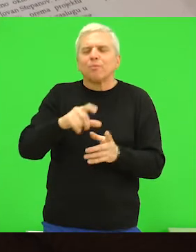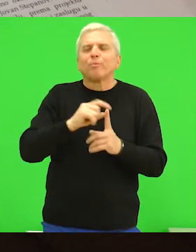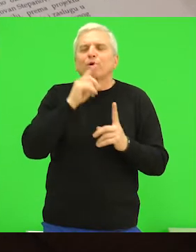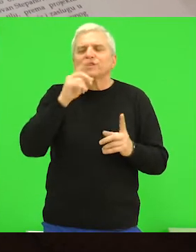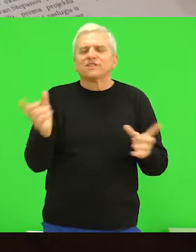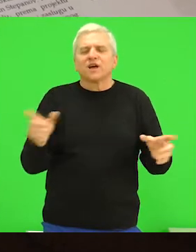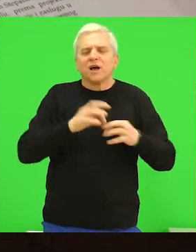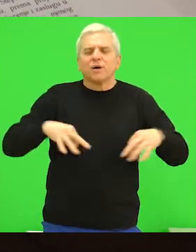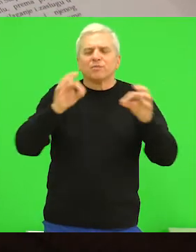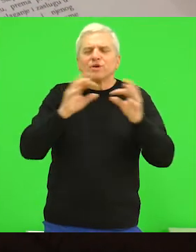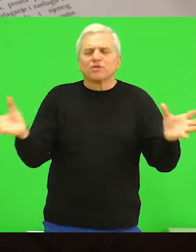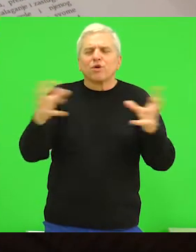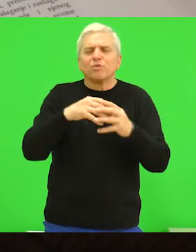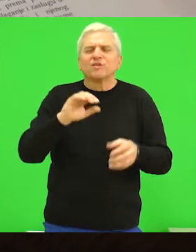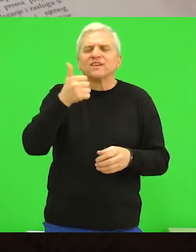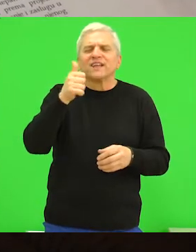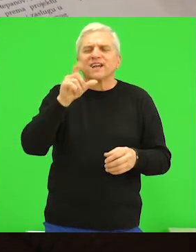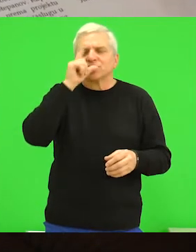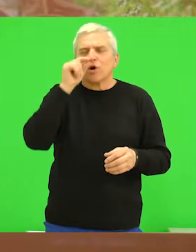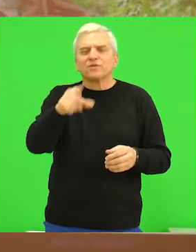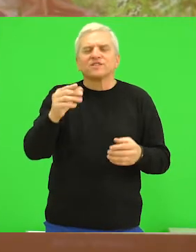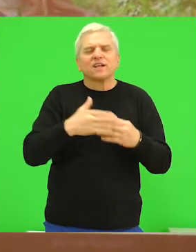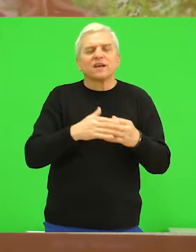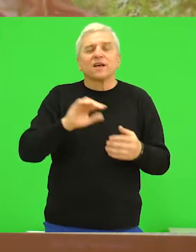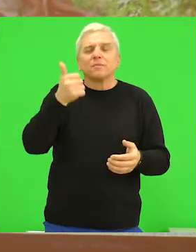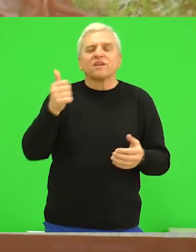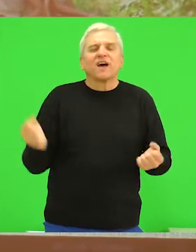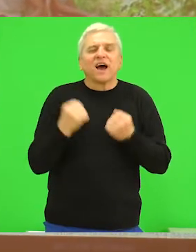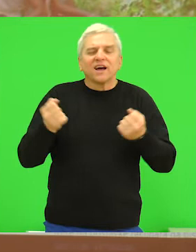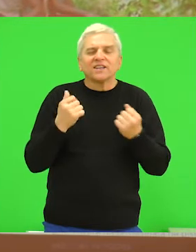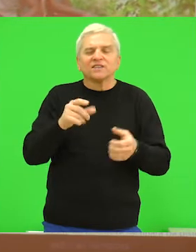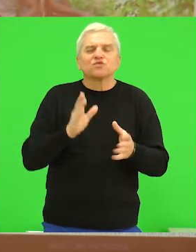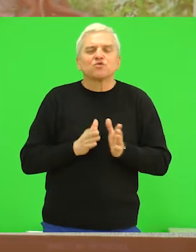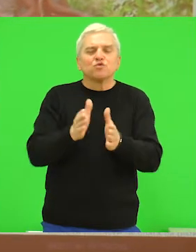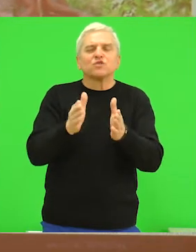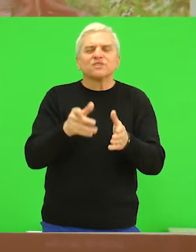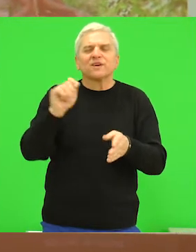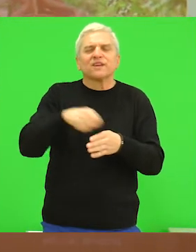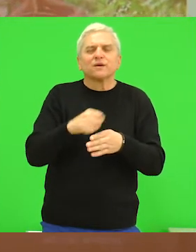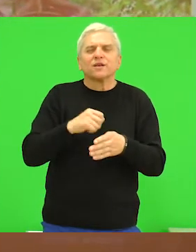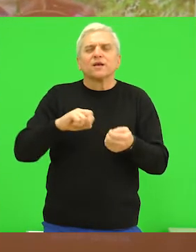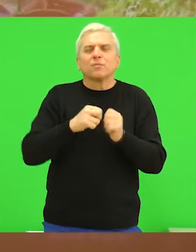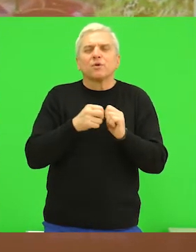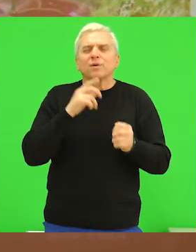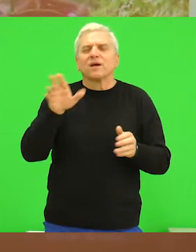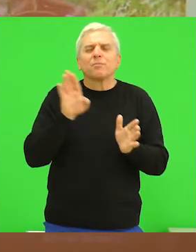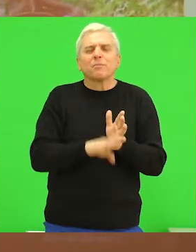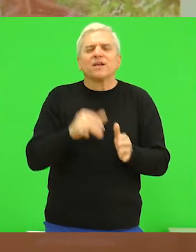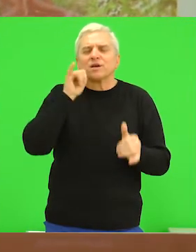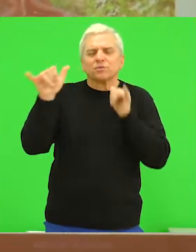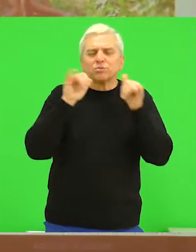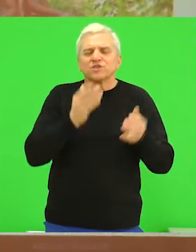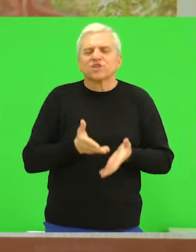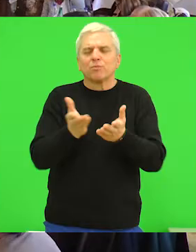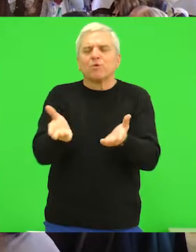Projektom je obuhvaćeno 11 potiskih opština, a prioritetne aktivnosti usmerene su na rešavanje problema manjka